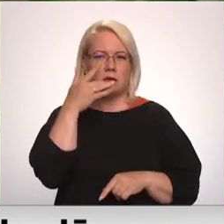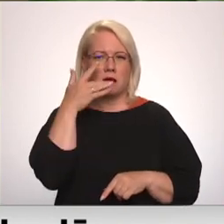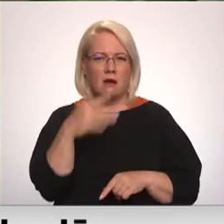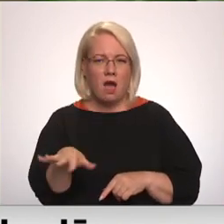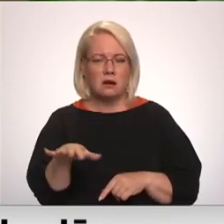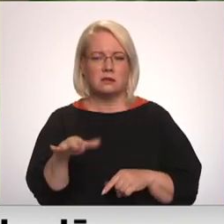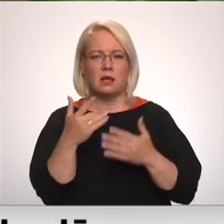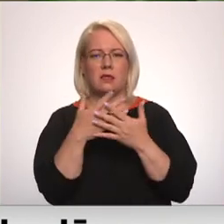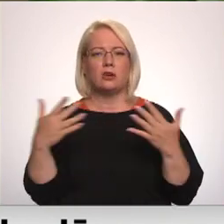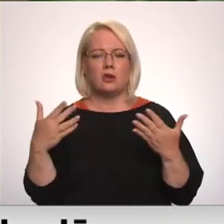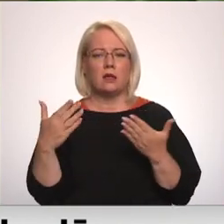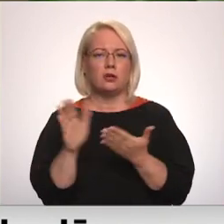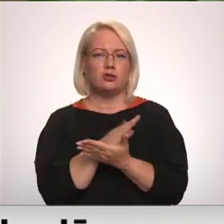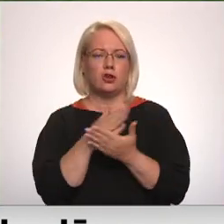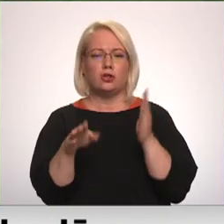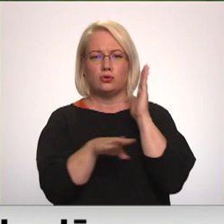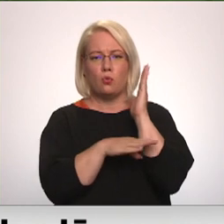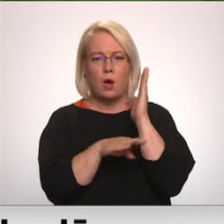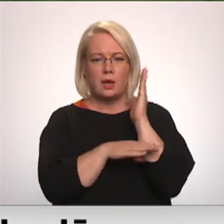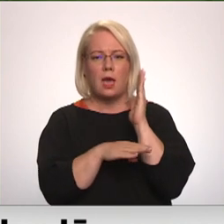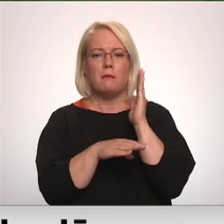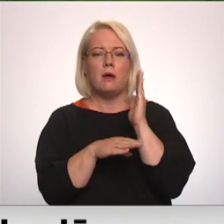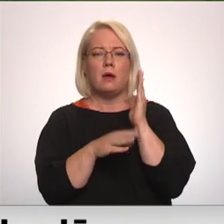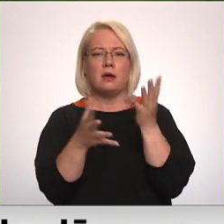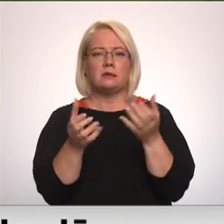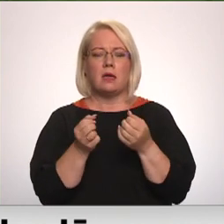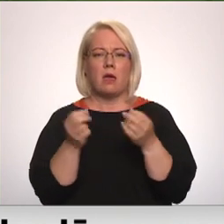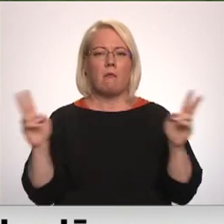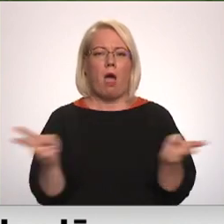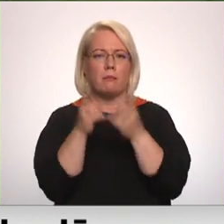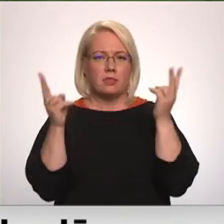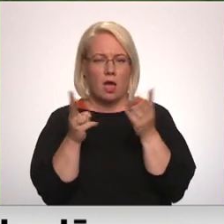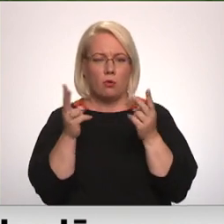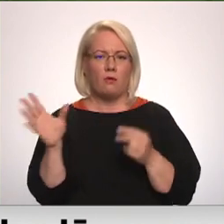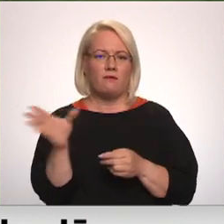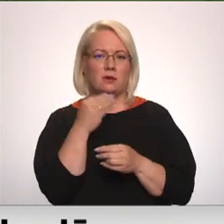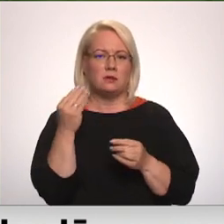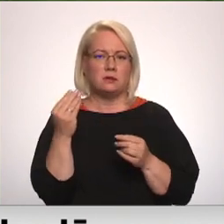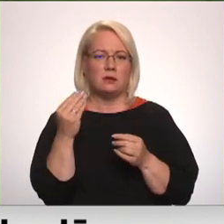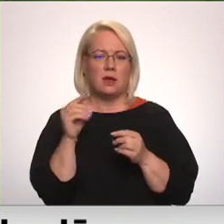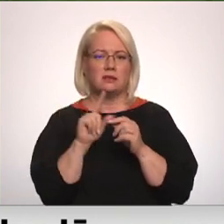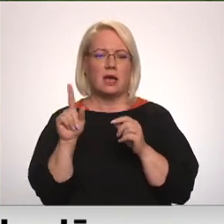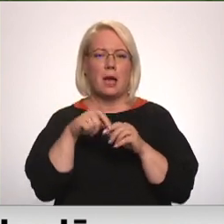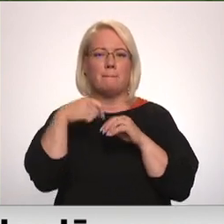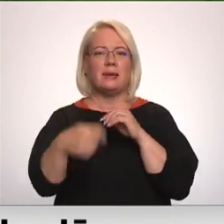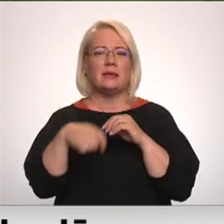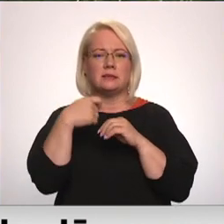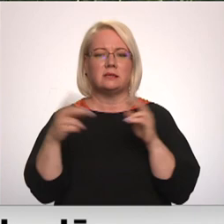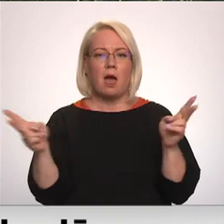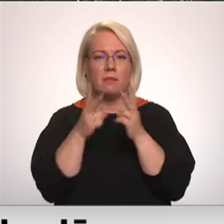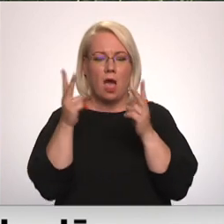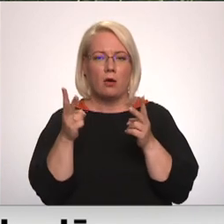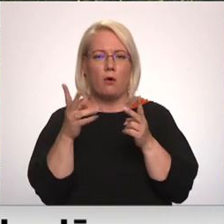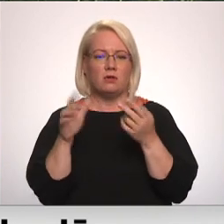dažādā šķirnes no kokiem, saņemā to apdegumu, mīzes apdegumu un aizgāja bojā.